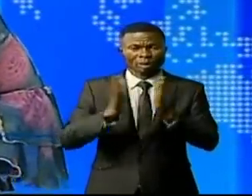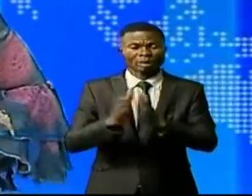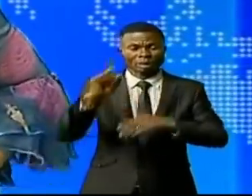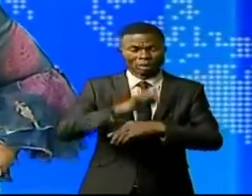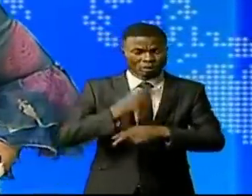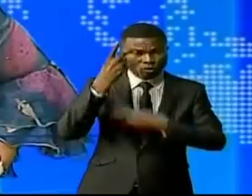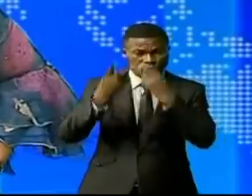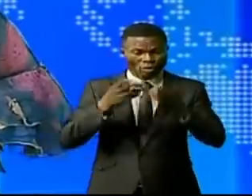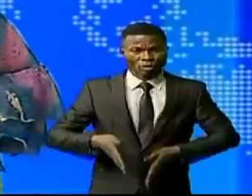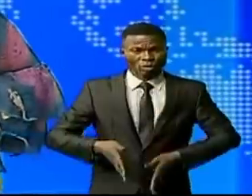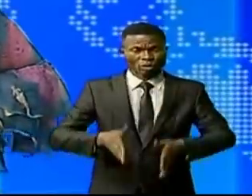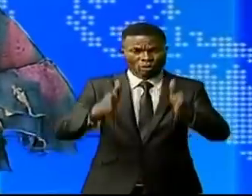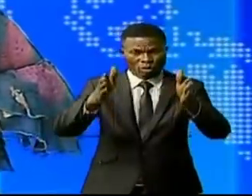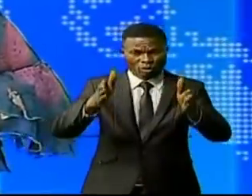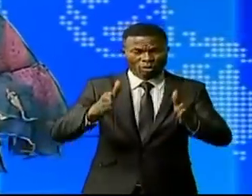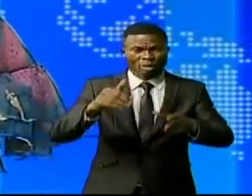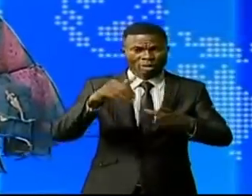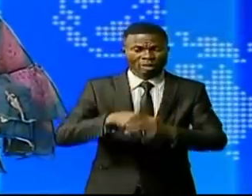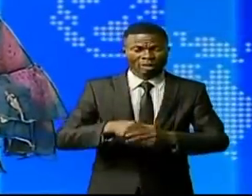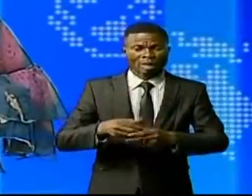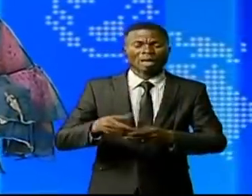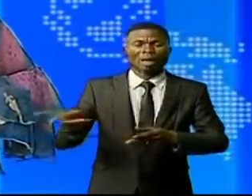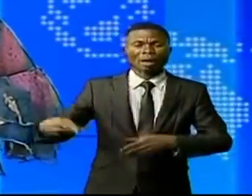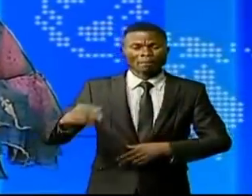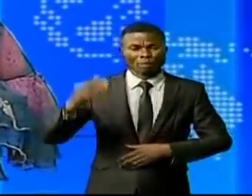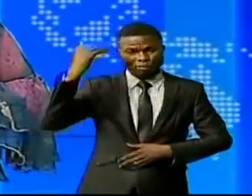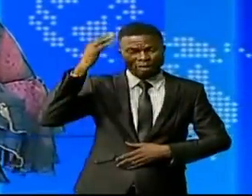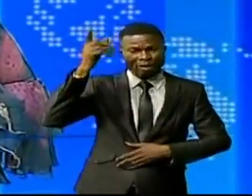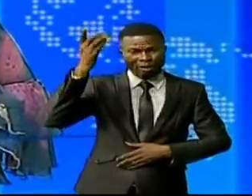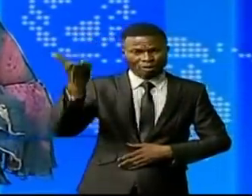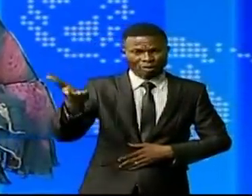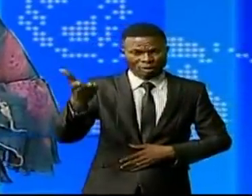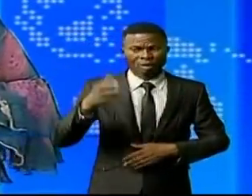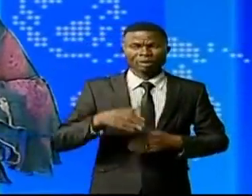'inspection de la voirie dans cette partie de la République.